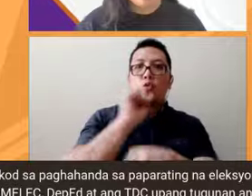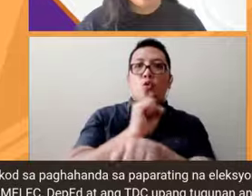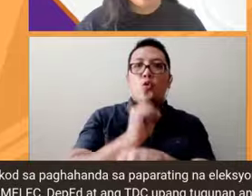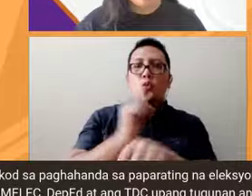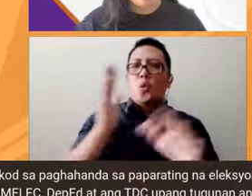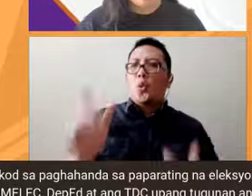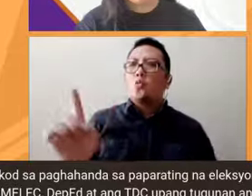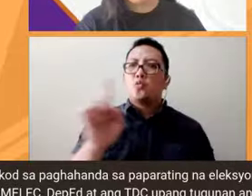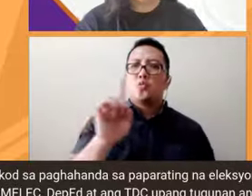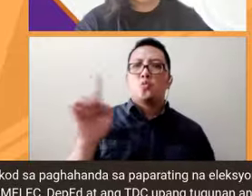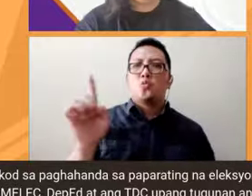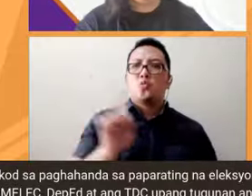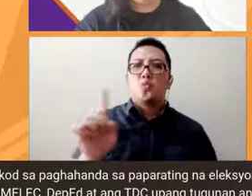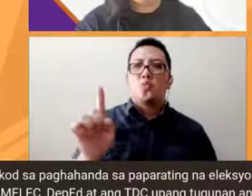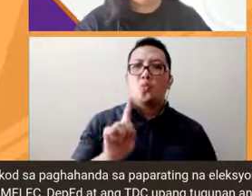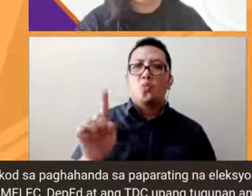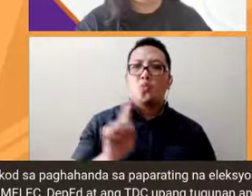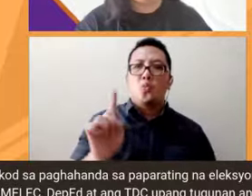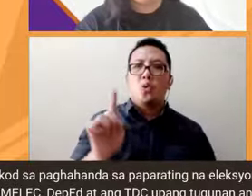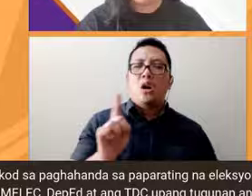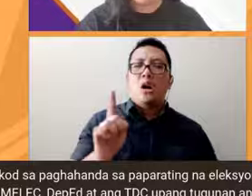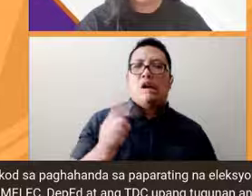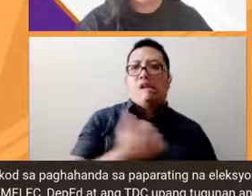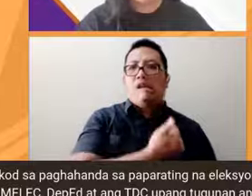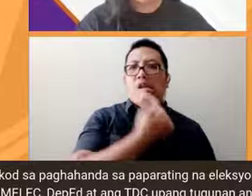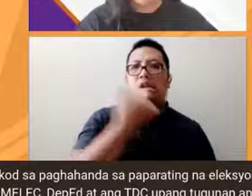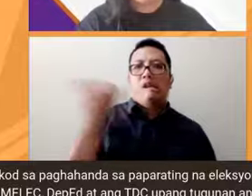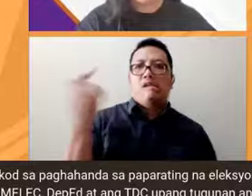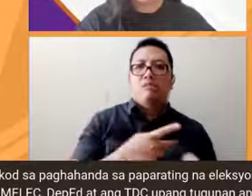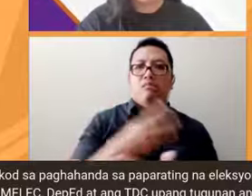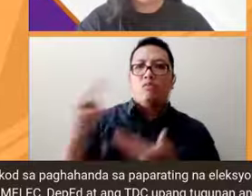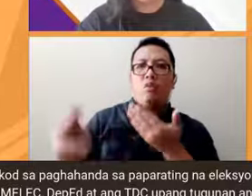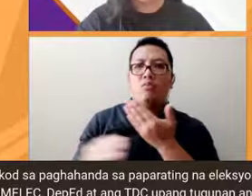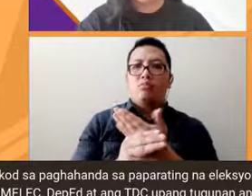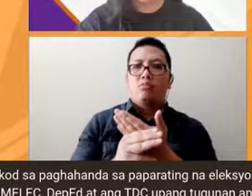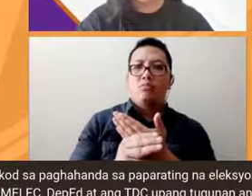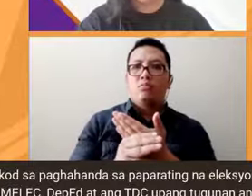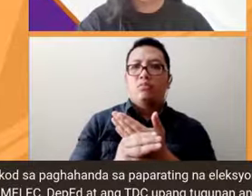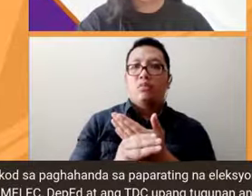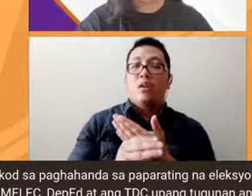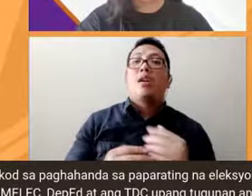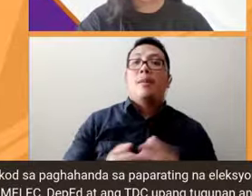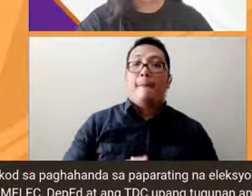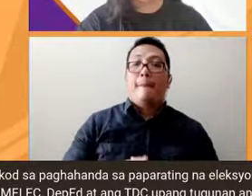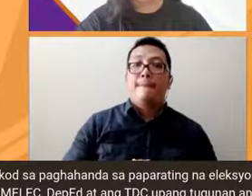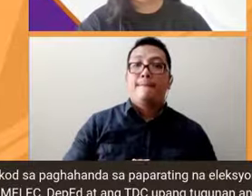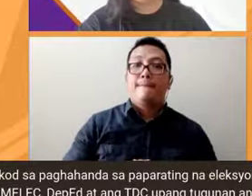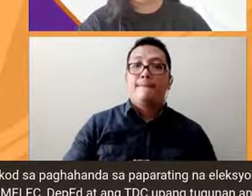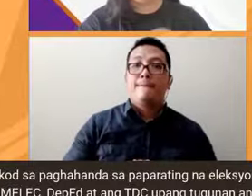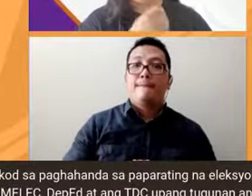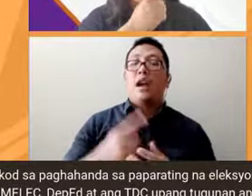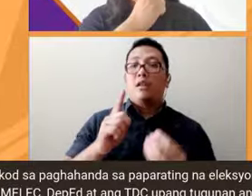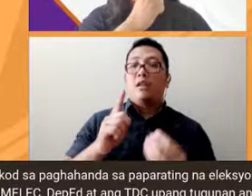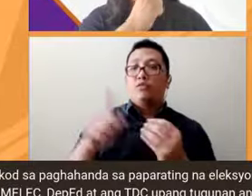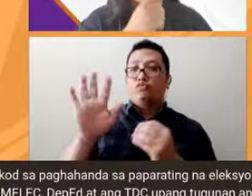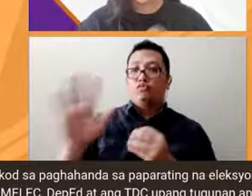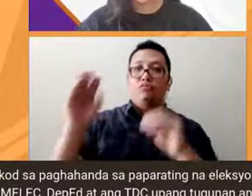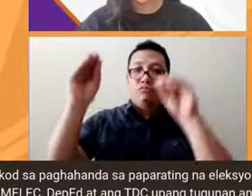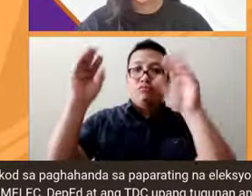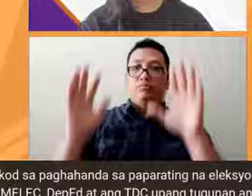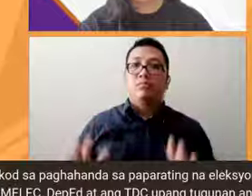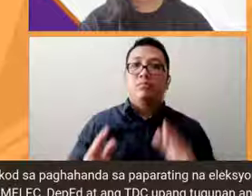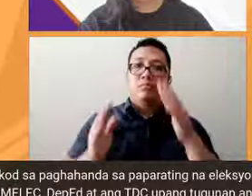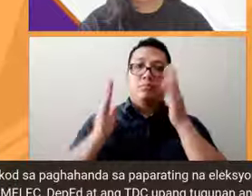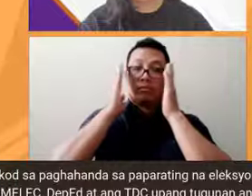yung mga programa na ating mga kaguruan of